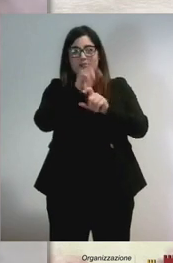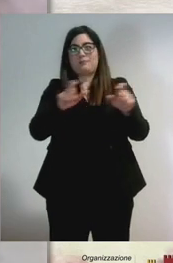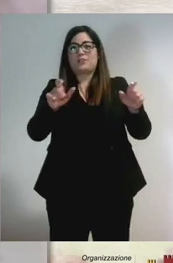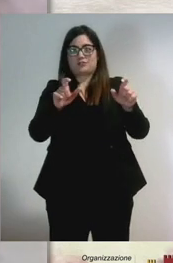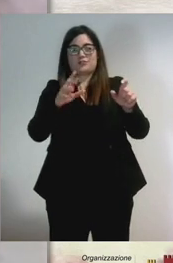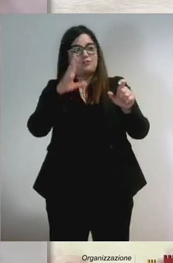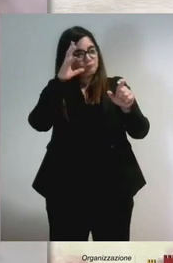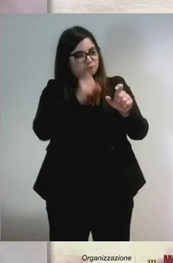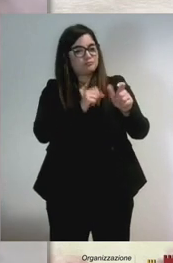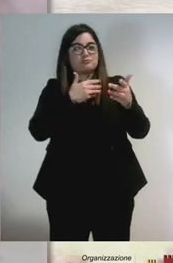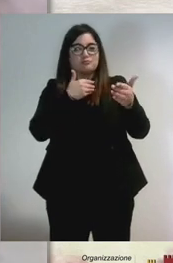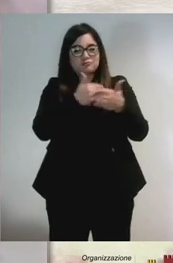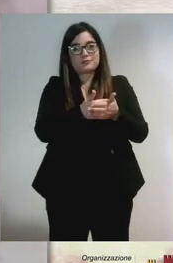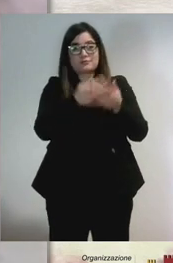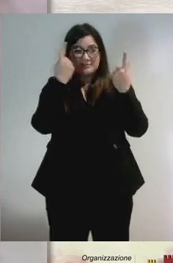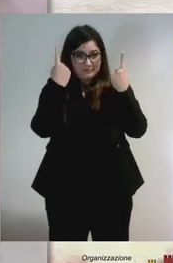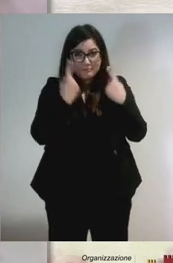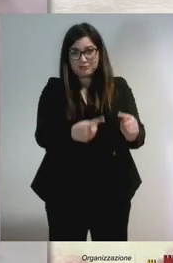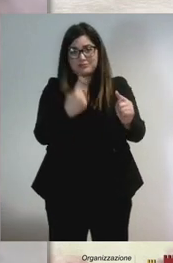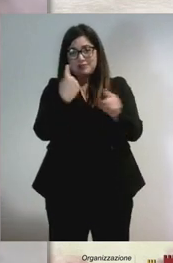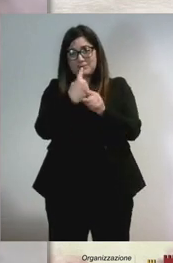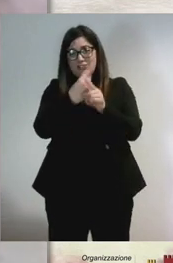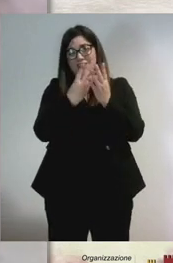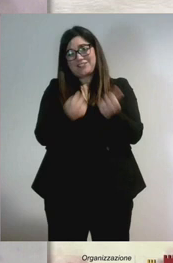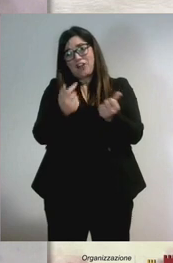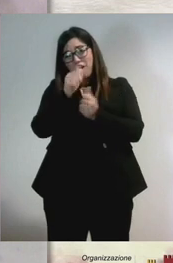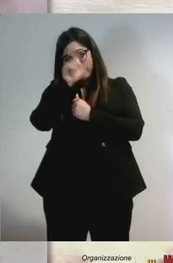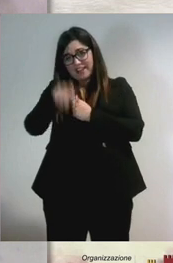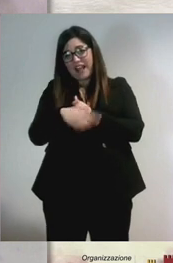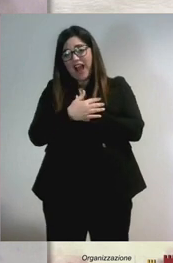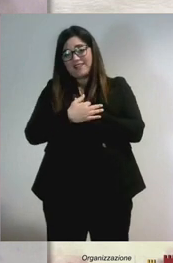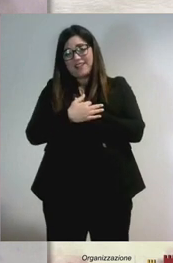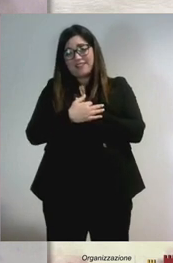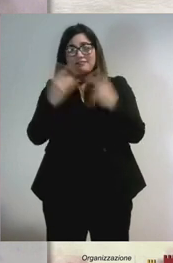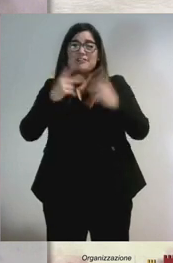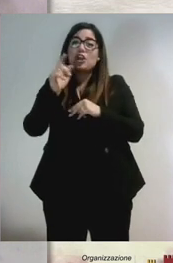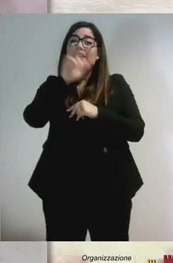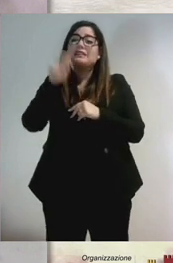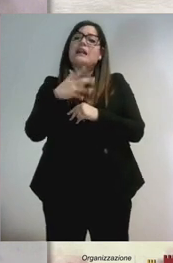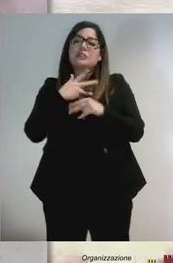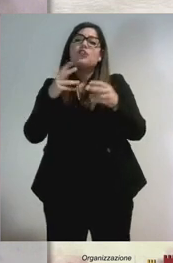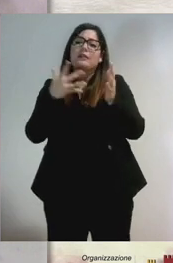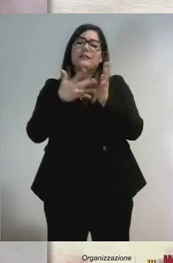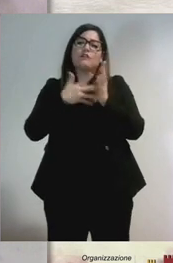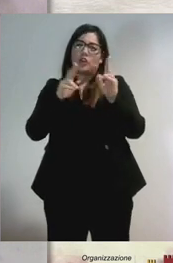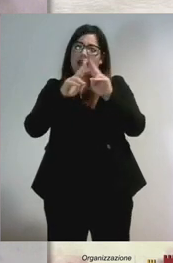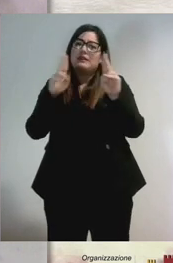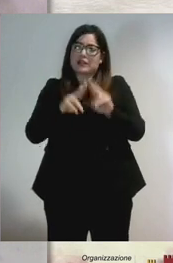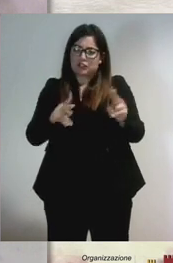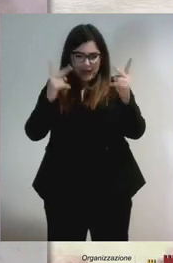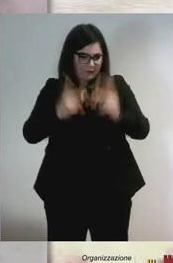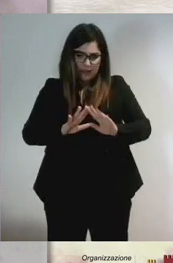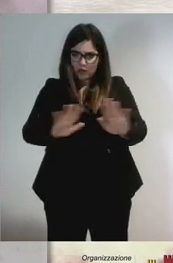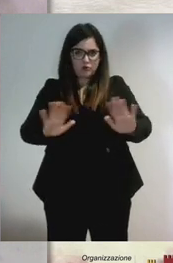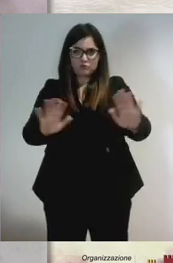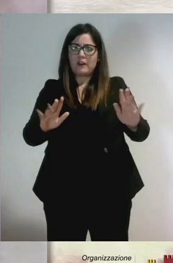i bisogni reali che il Paese deve risolvere. È vero che il Paese ha dei problemi internazionali, di cui non può